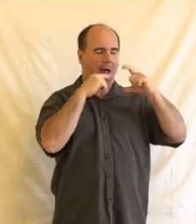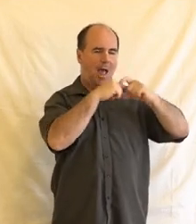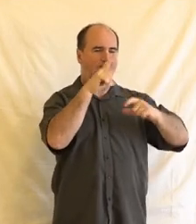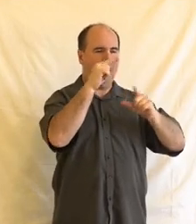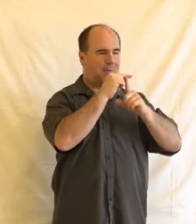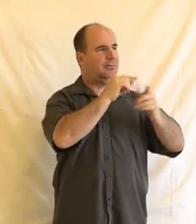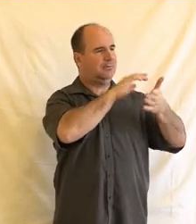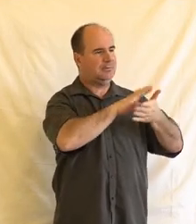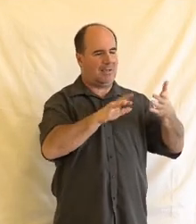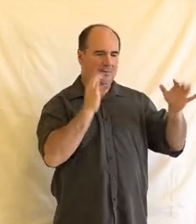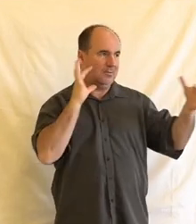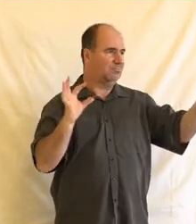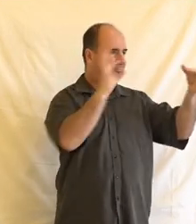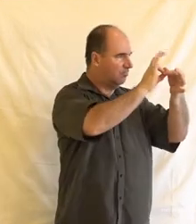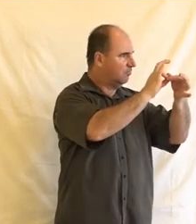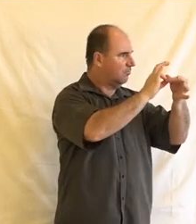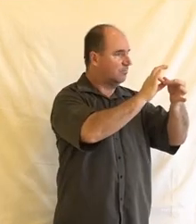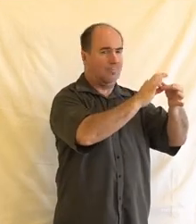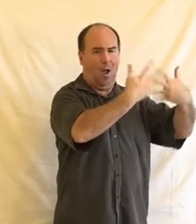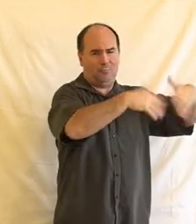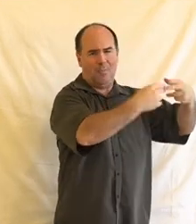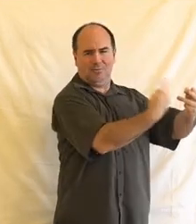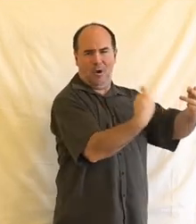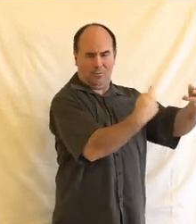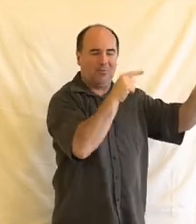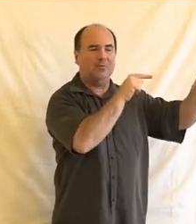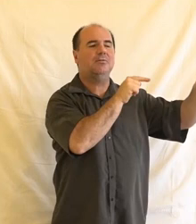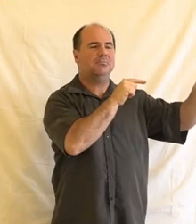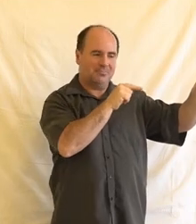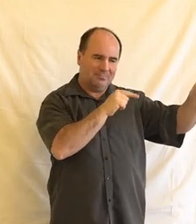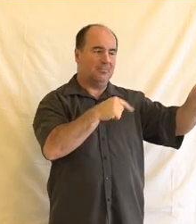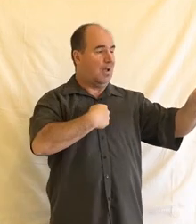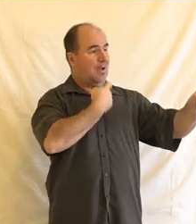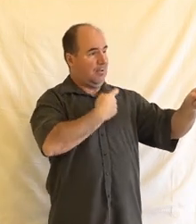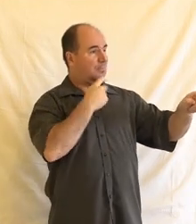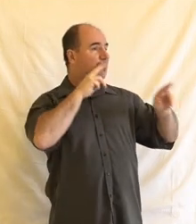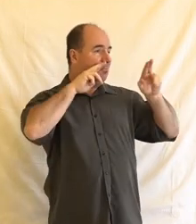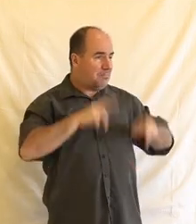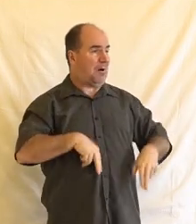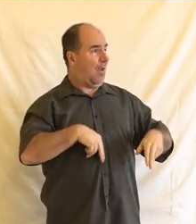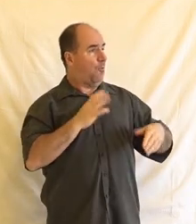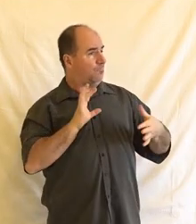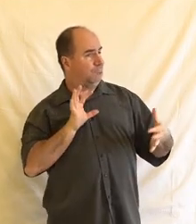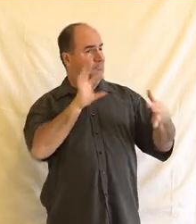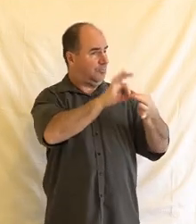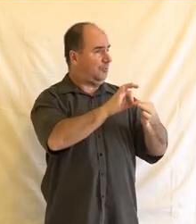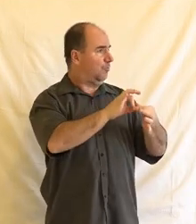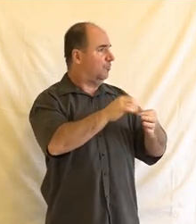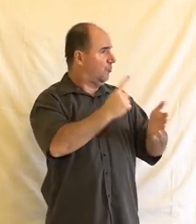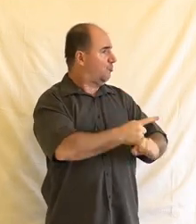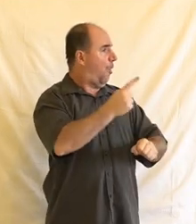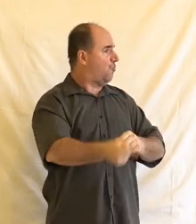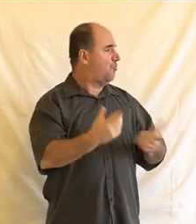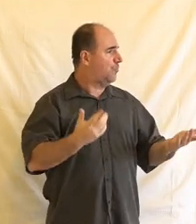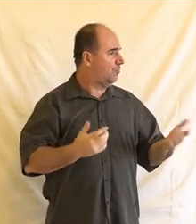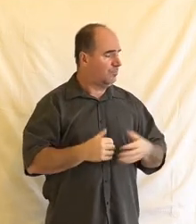kdy už tam bude zásah do nějakého lidského práva, tak aby opravdu člověk měl právo na přístup k soudu a opravdu na spravedlivý proces ve stylu i,